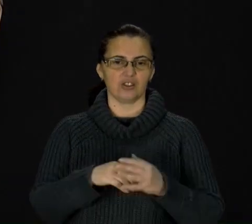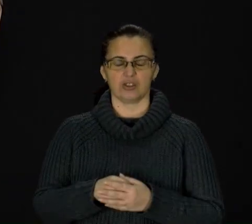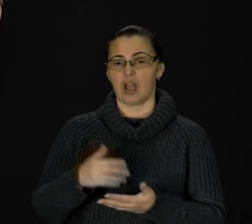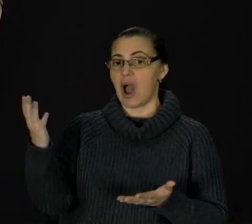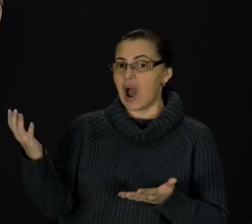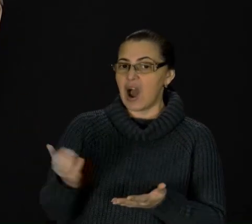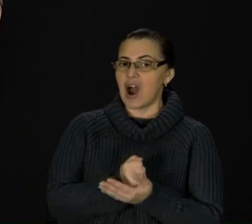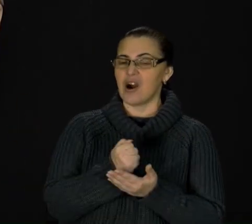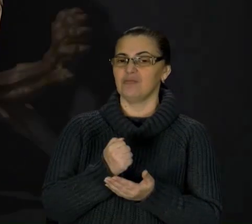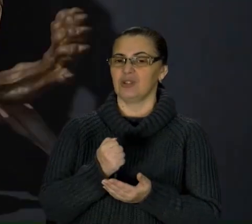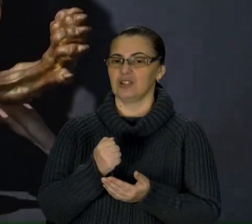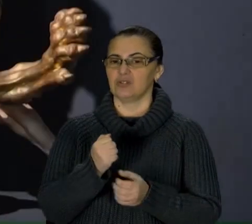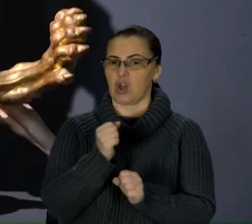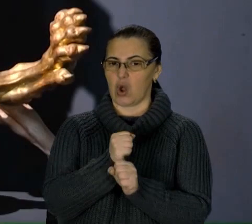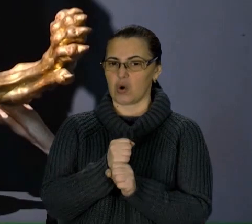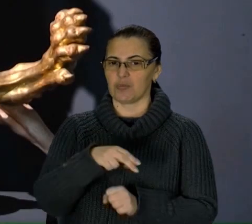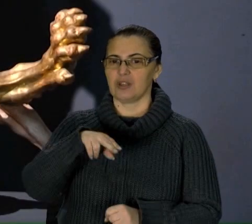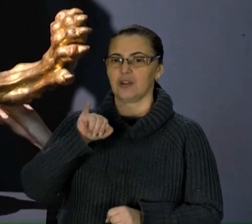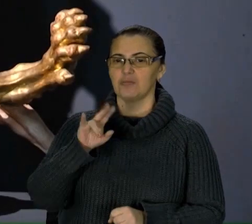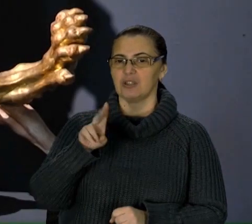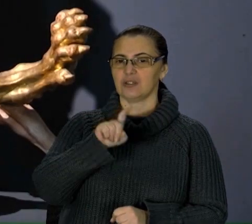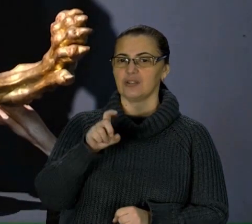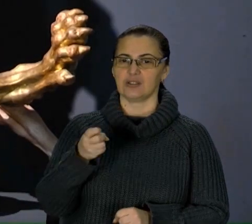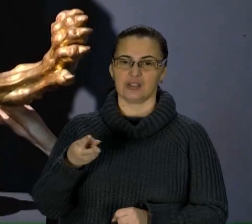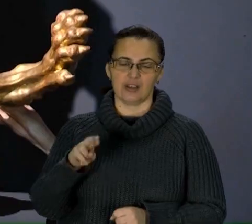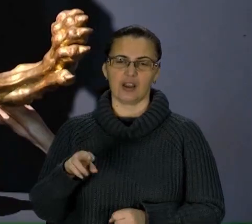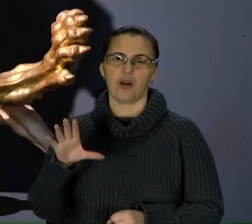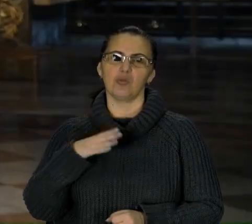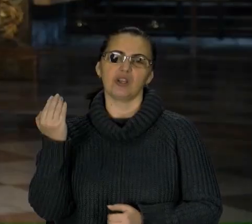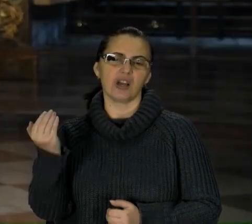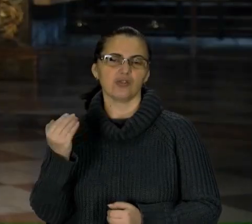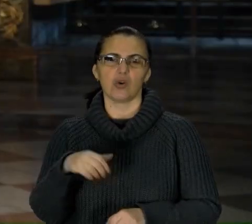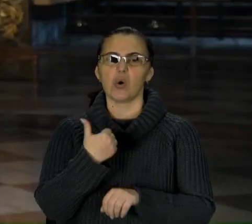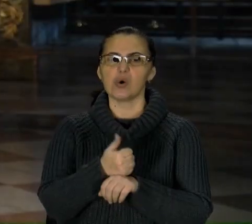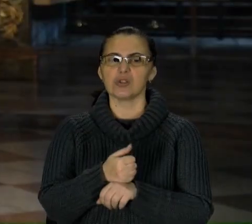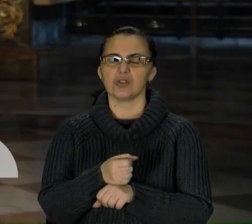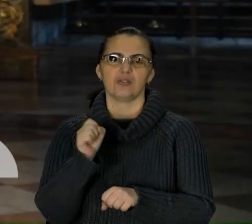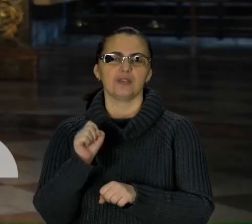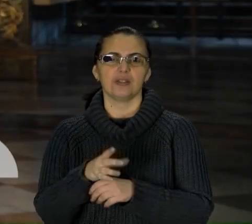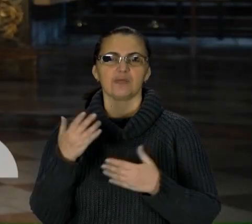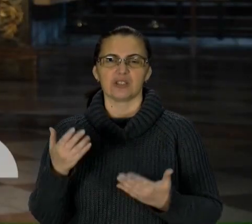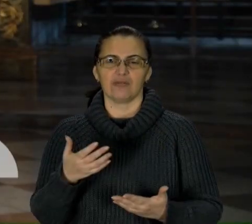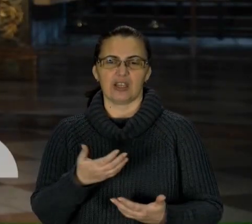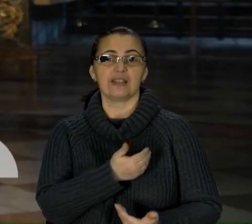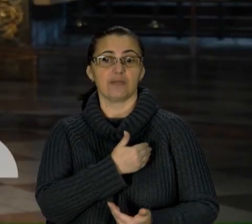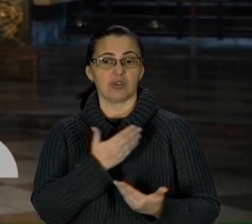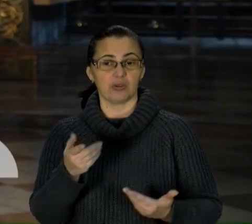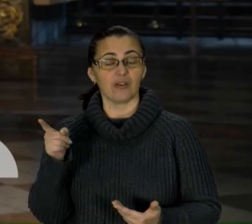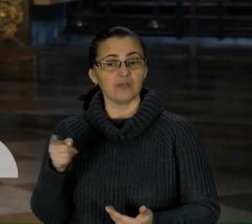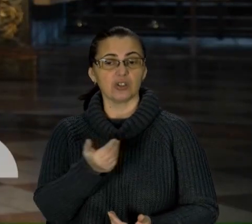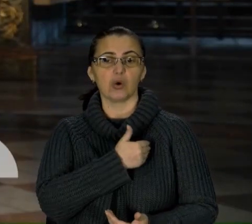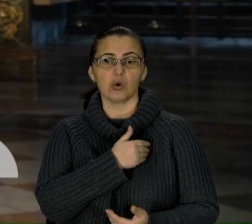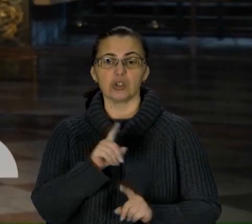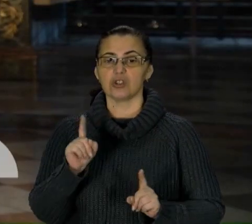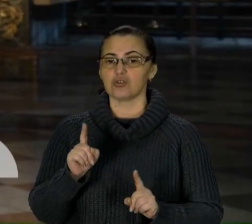Пінзеля – це, напевно, була одна із місій Бориса Григоровича. І, звісно, він прагнув до того, аби